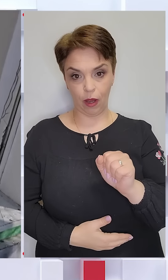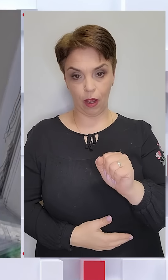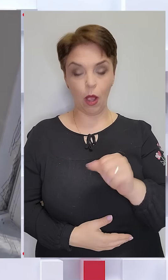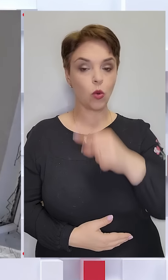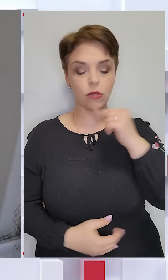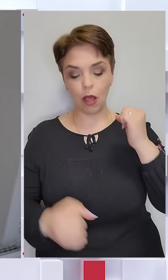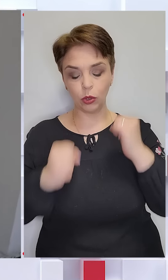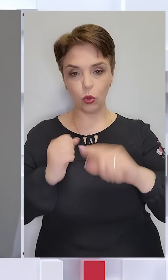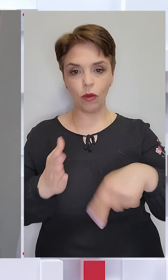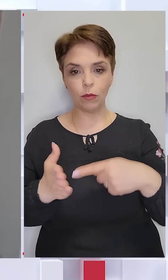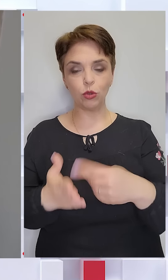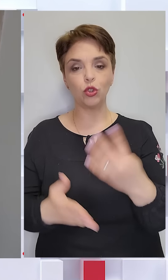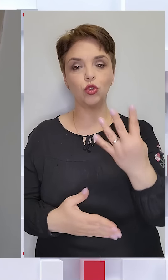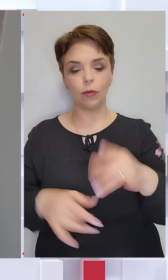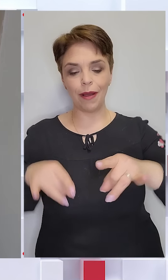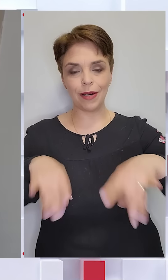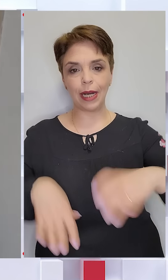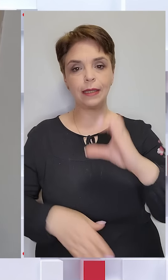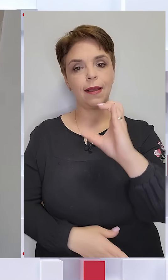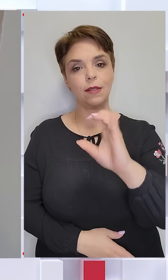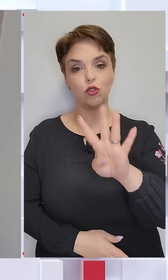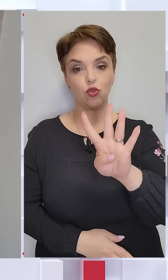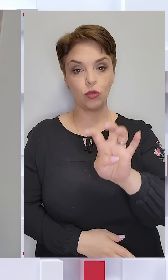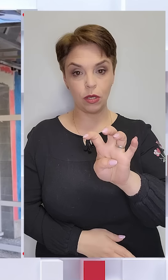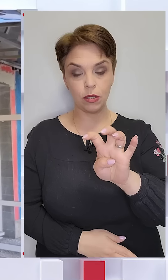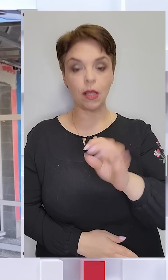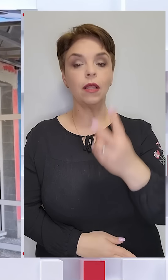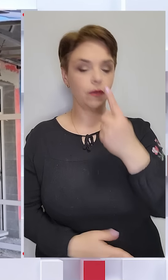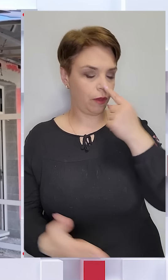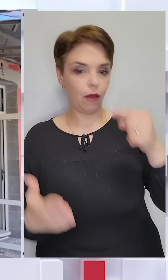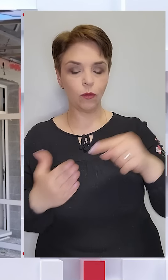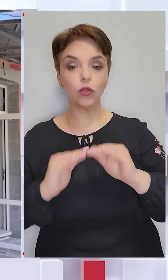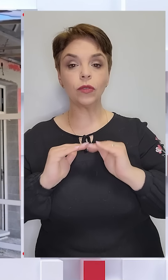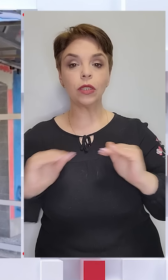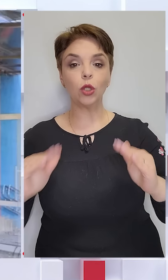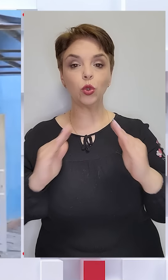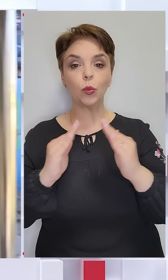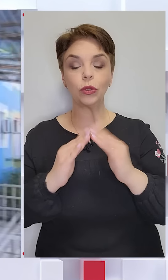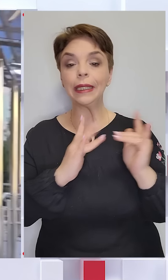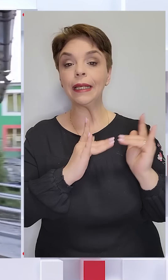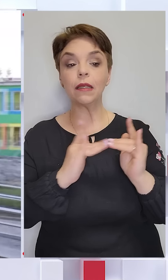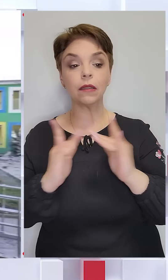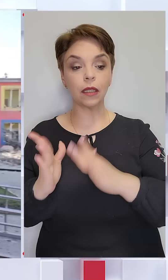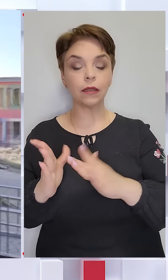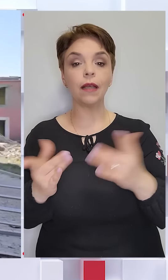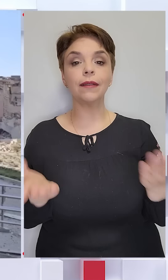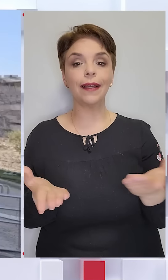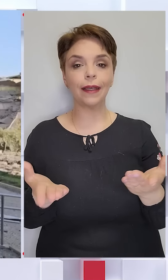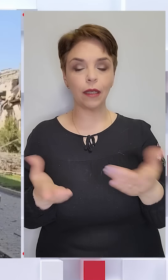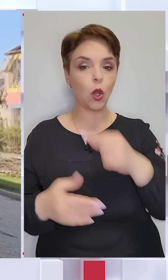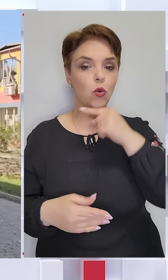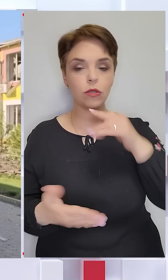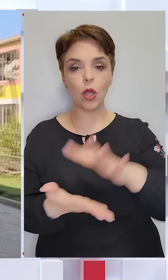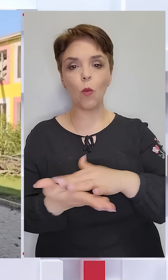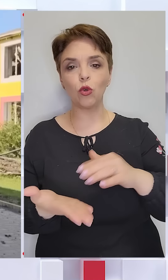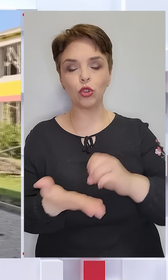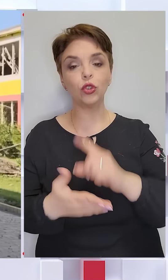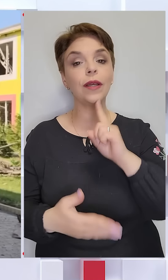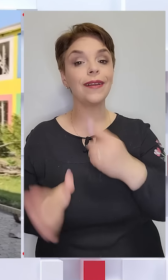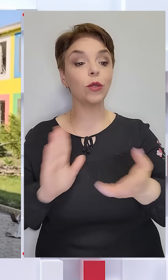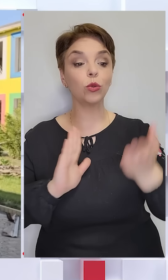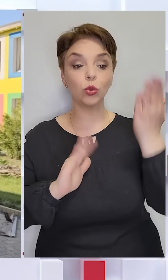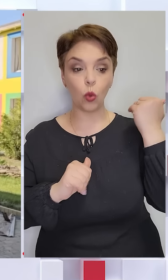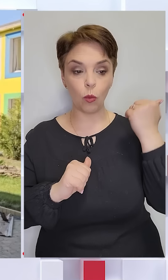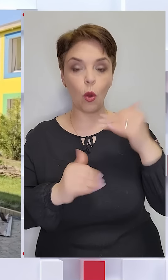Росіяни атакували місто чотирма ракетами С-400, дві влучили в дитячий будинок-інтернат, який Росія пошкодила ще рік